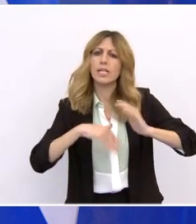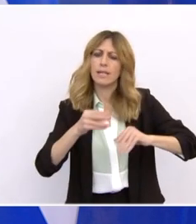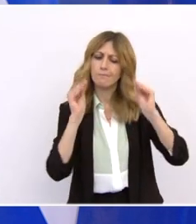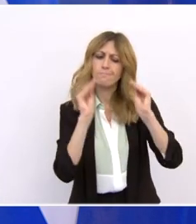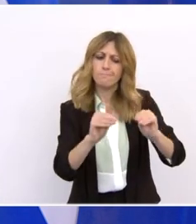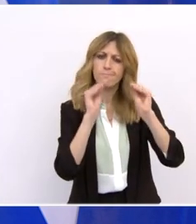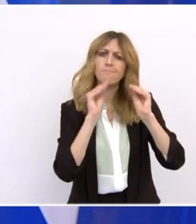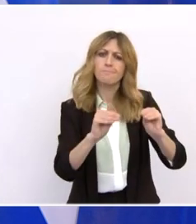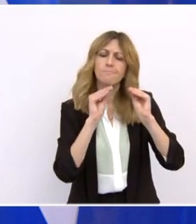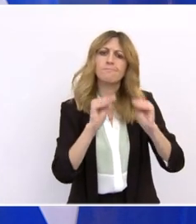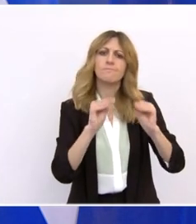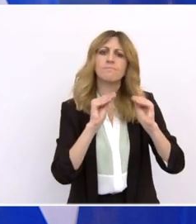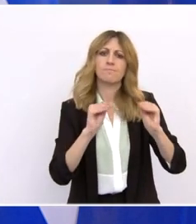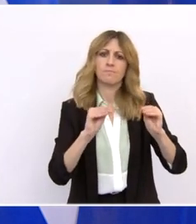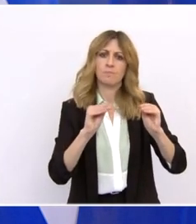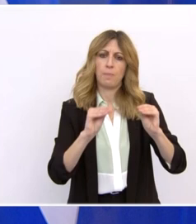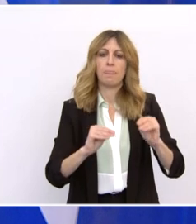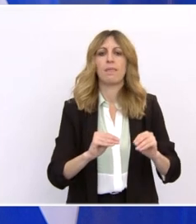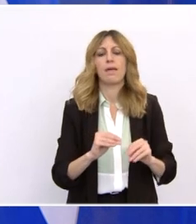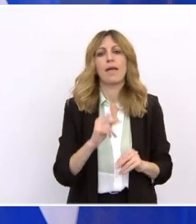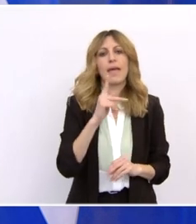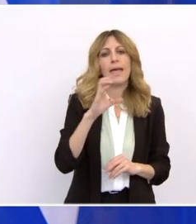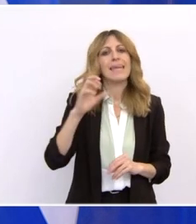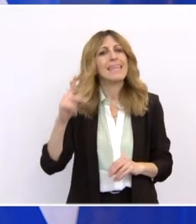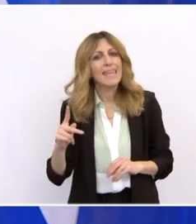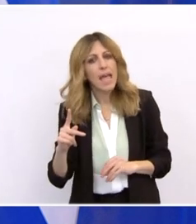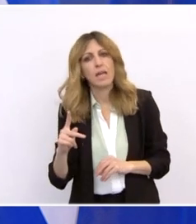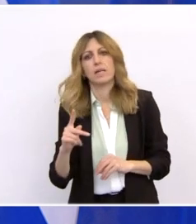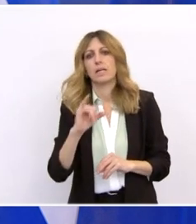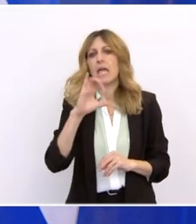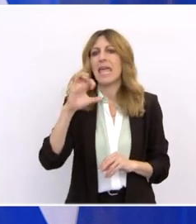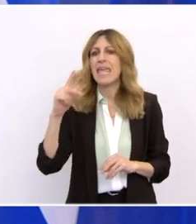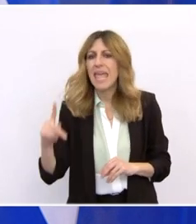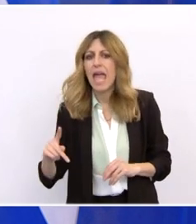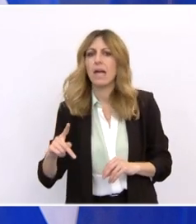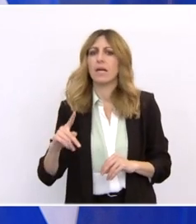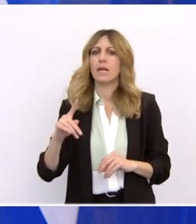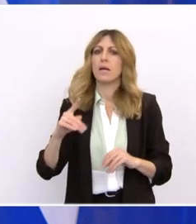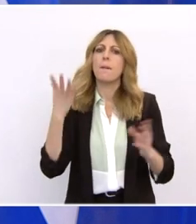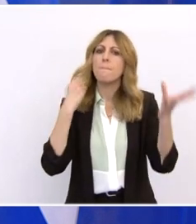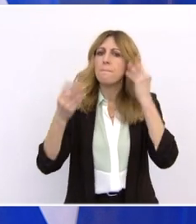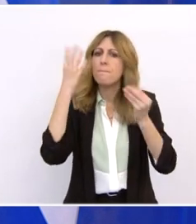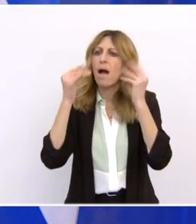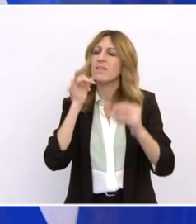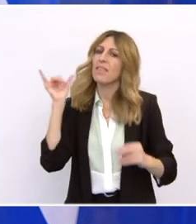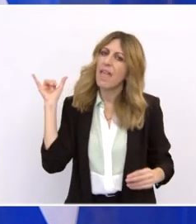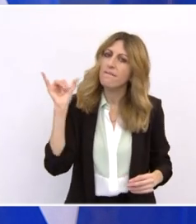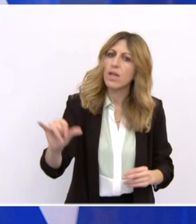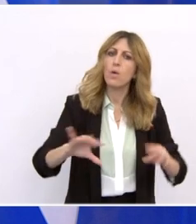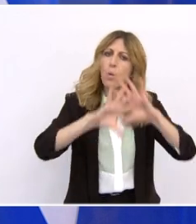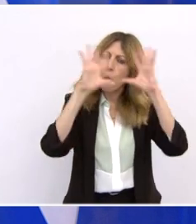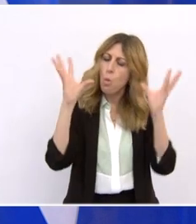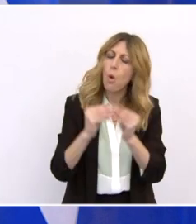την αναβάθμιση των κέντρων εμπαγματικής κατάρτισης και την επέκταση της διαβίωμάθησης. Πέλεξα